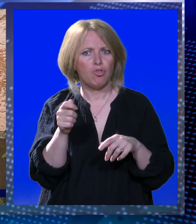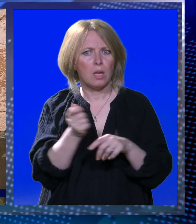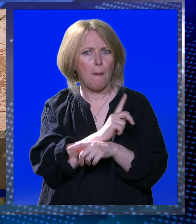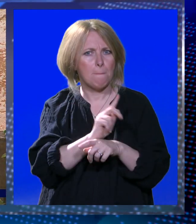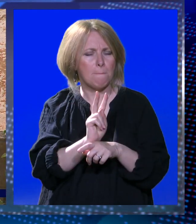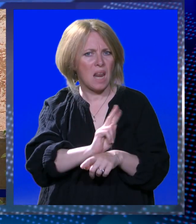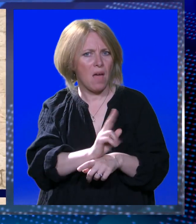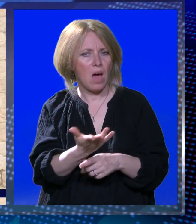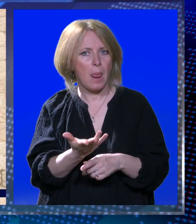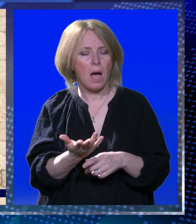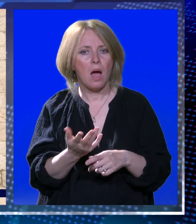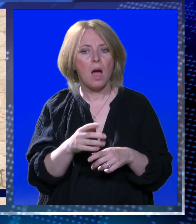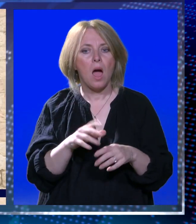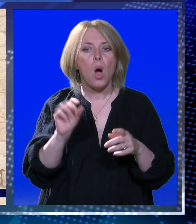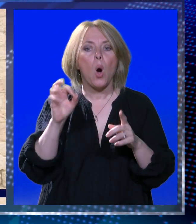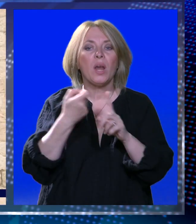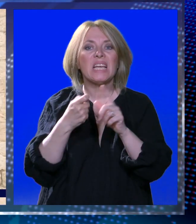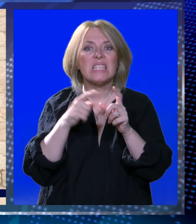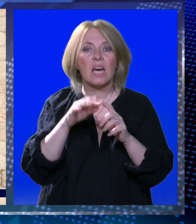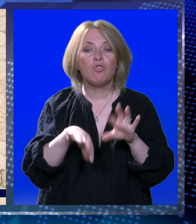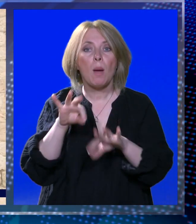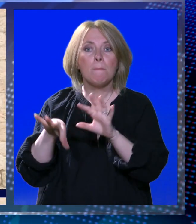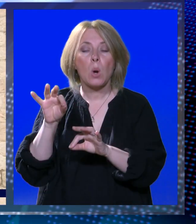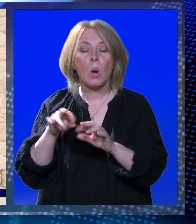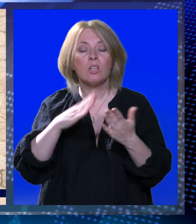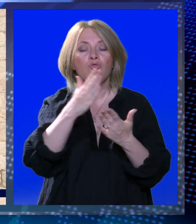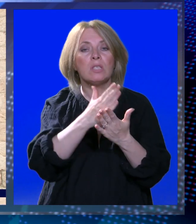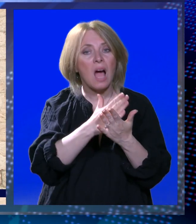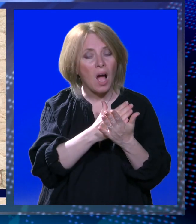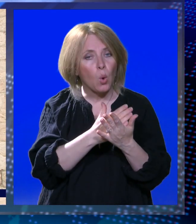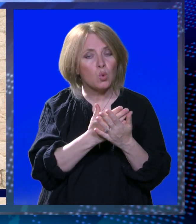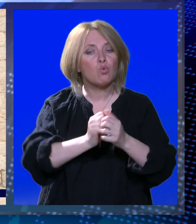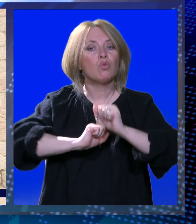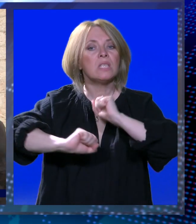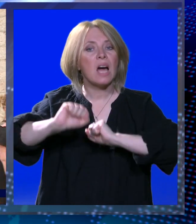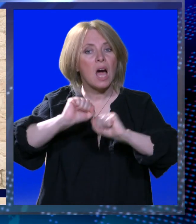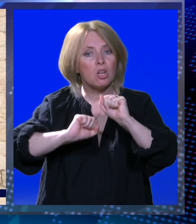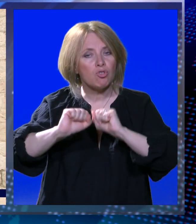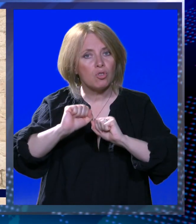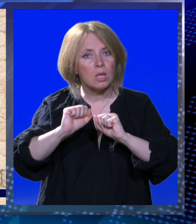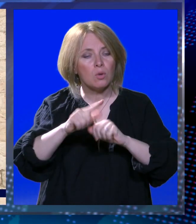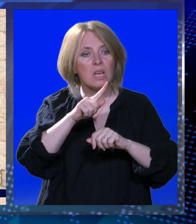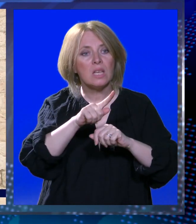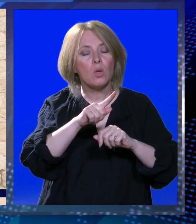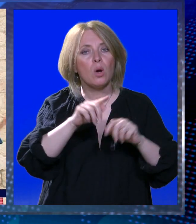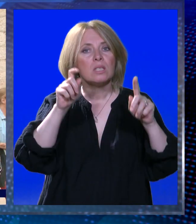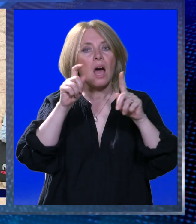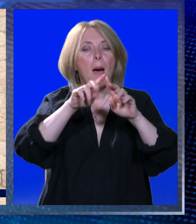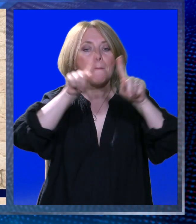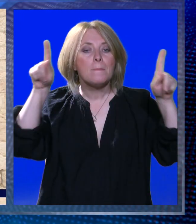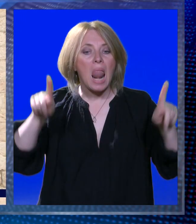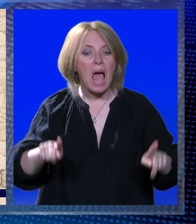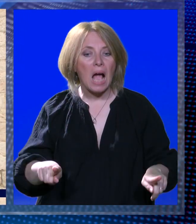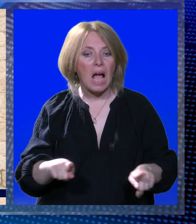prevare. Mi orkestar će pronaći pravnu zaštitu odnosno pravni način da se to sa plakata